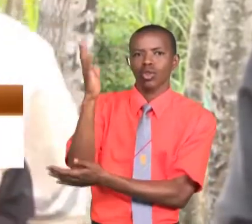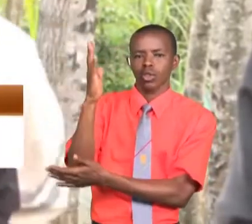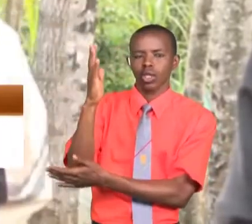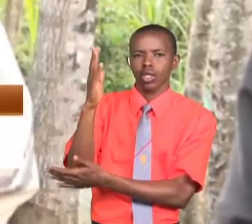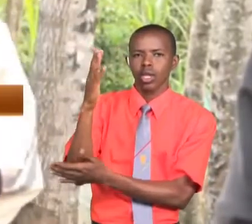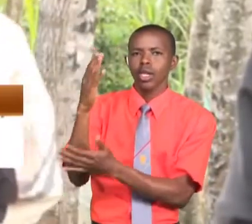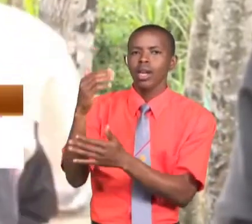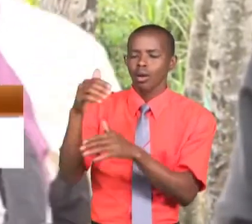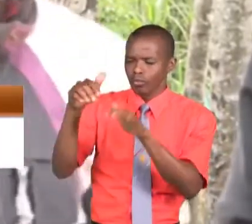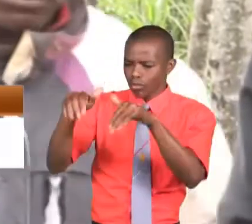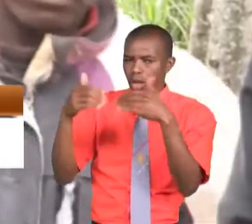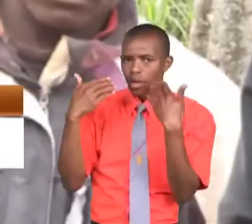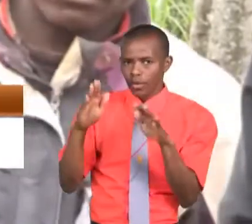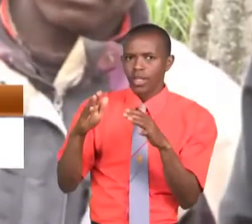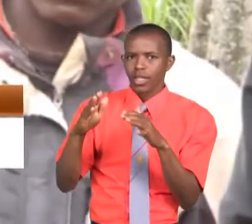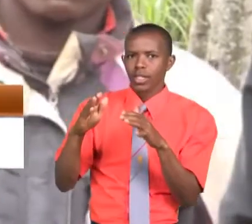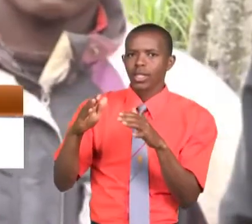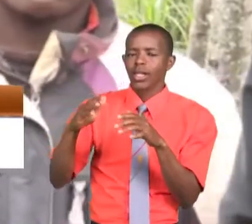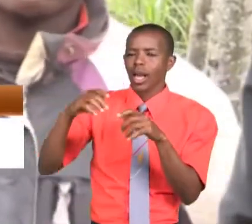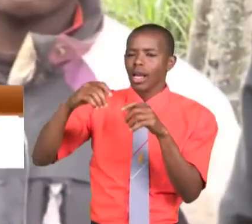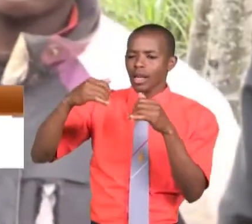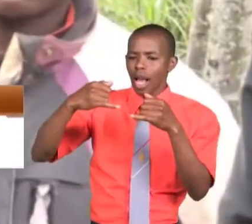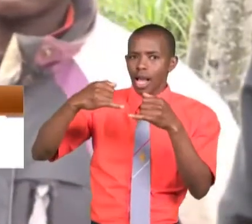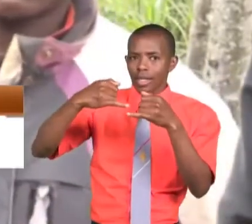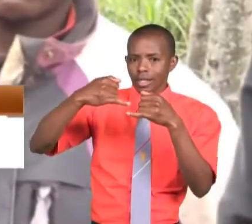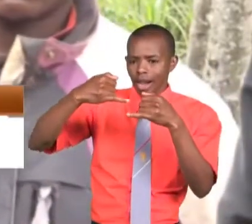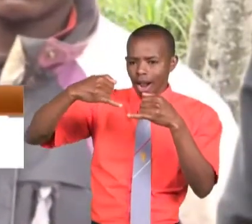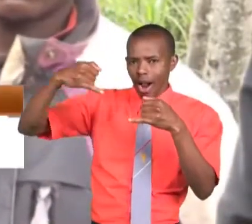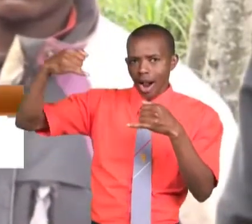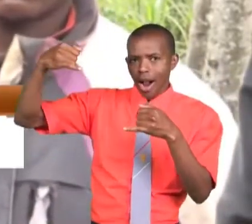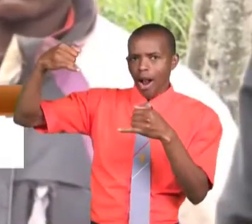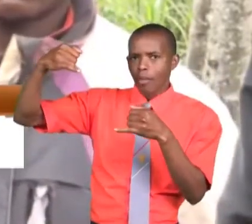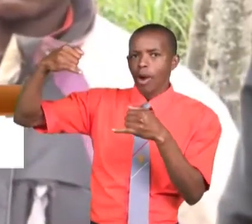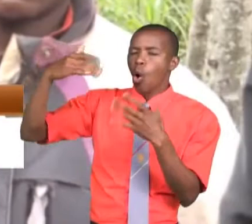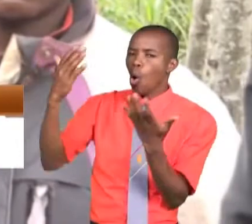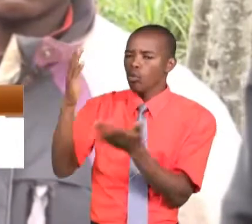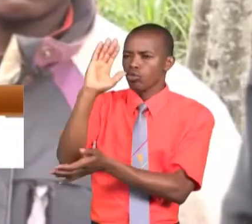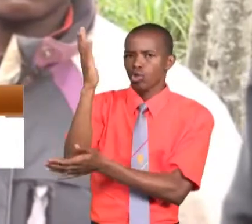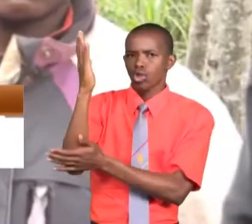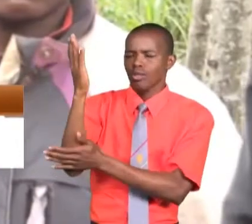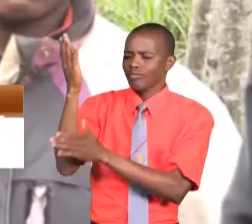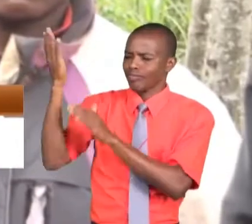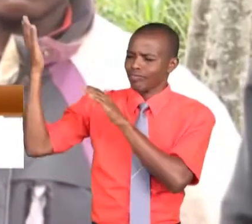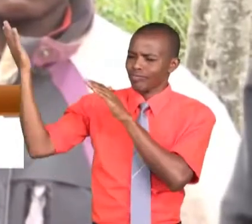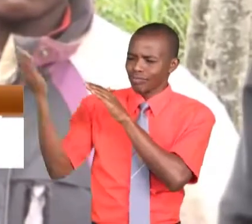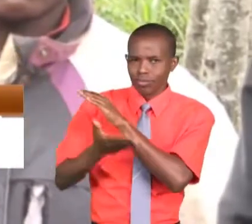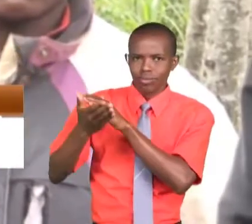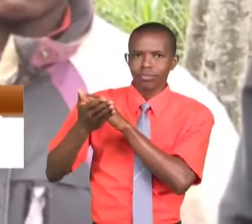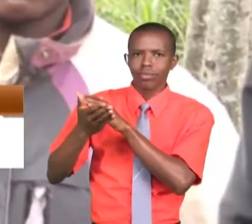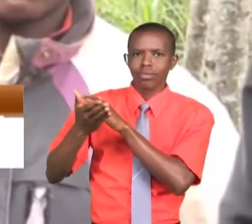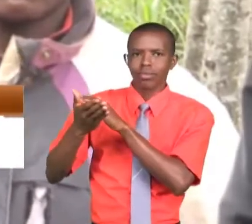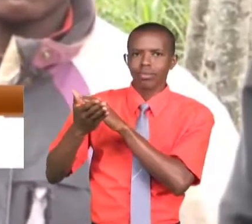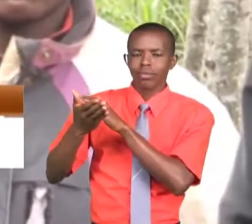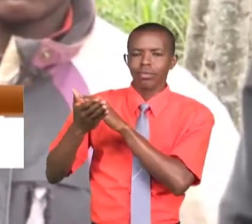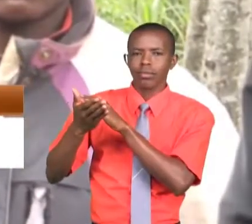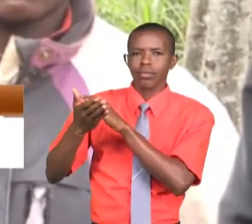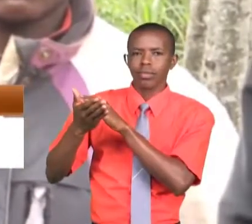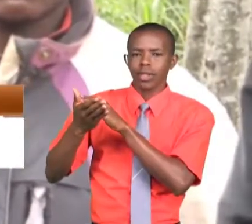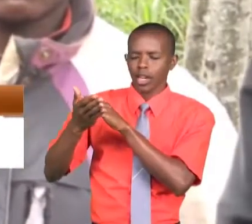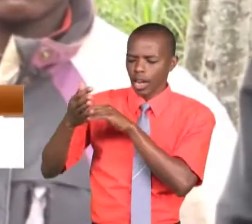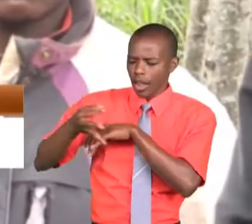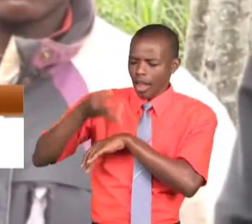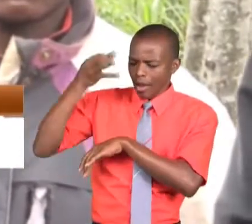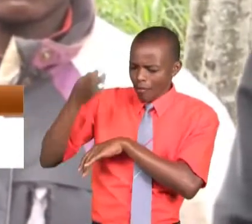wanamalisa kuchimba na wanakata iyo kamba ama iyo muti Wanakata tu iyo kamba menye anachinyongea Na nanguka